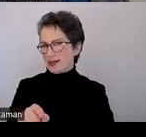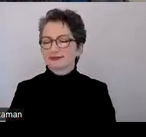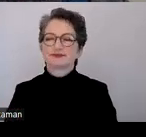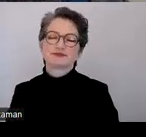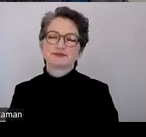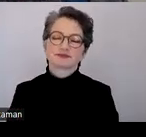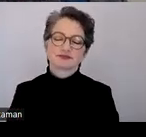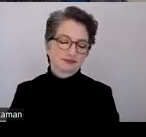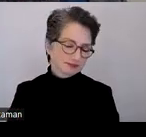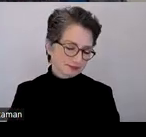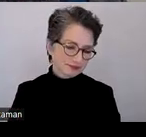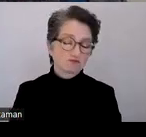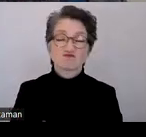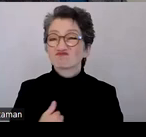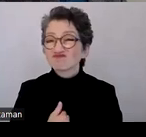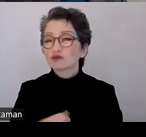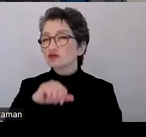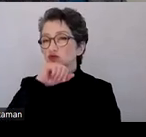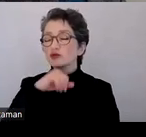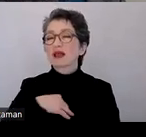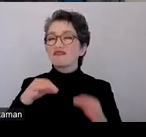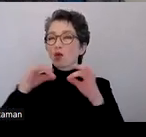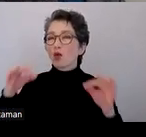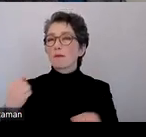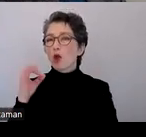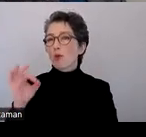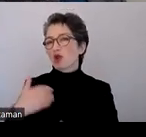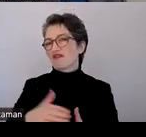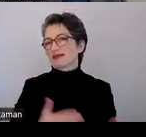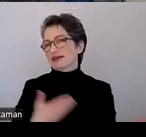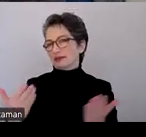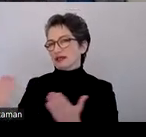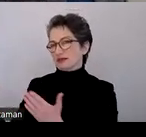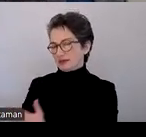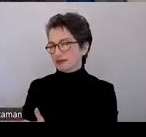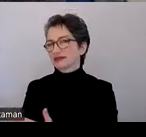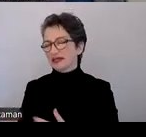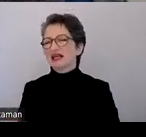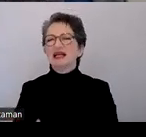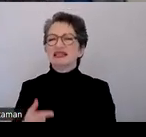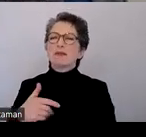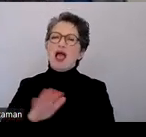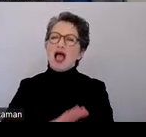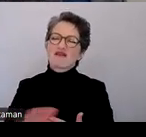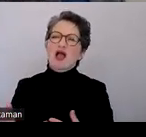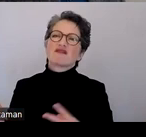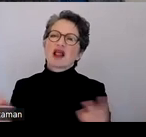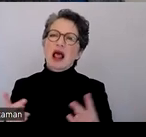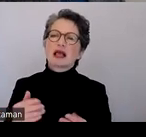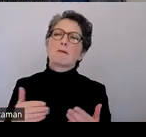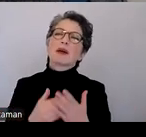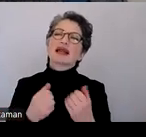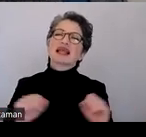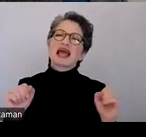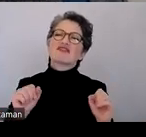Ich gebe gerne meine Folien als PowerPoint weiter, weil das einfacher ist, als ein barrierefreies PDF draus zu